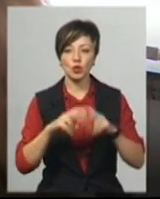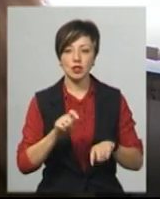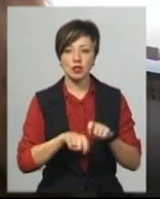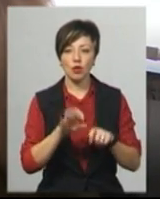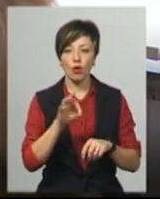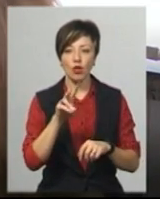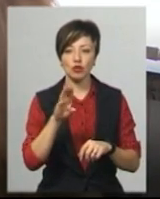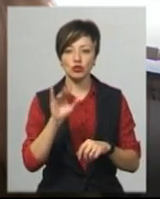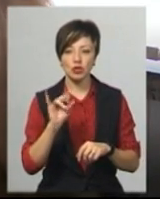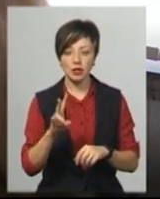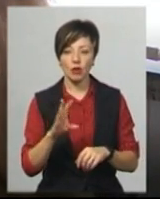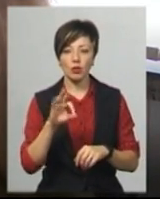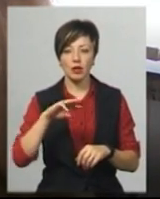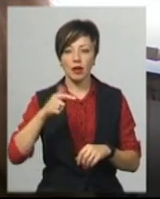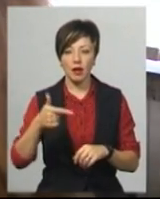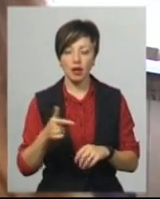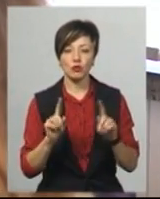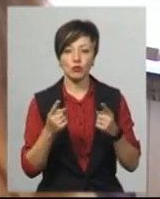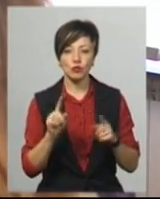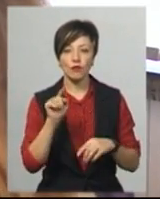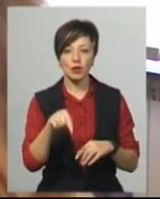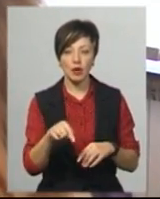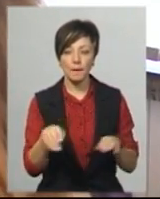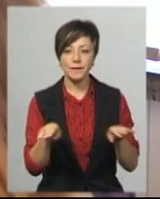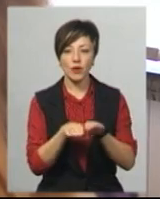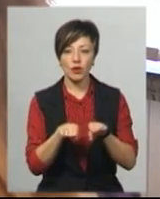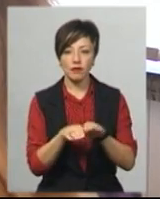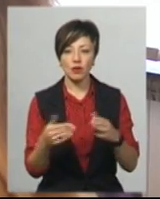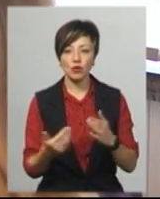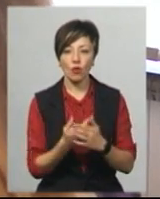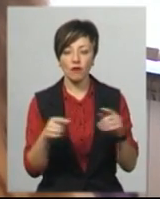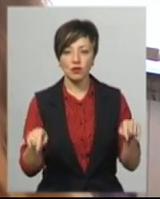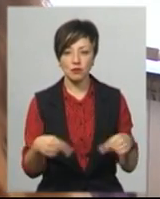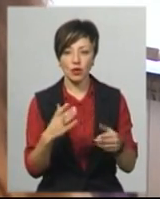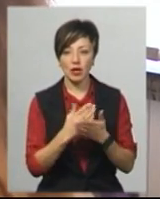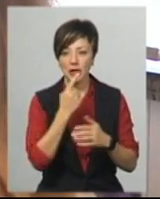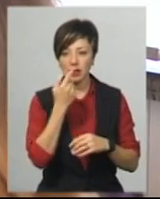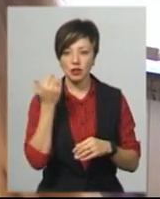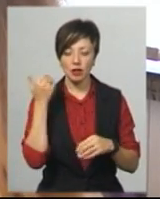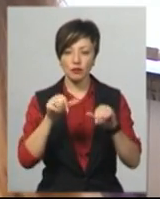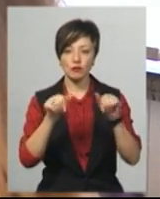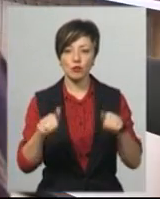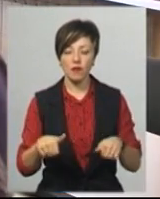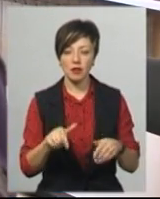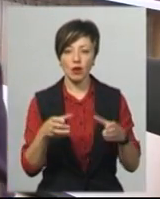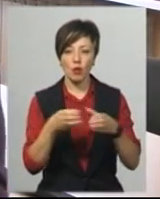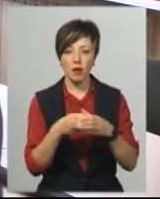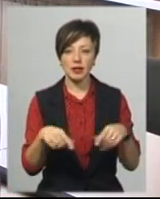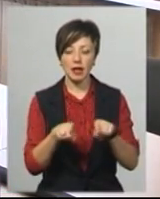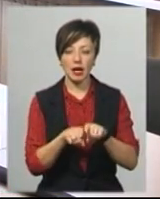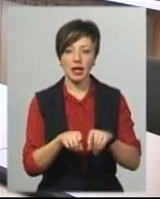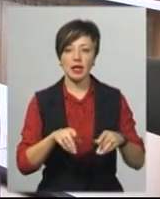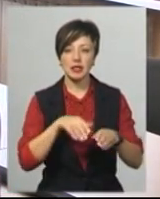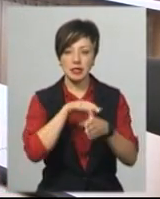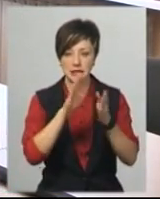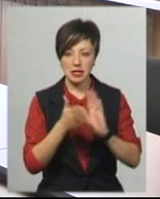ОТГ, тому що вона порівняно новостворена є, вона нещодавно сформувалась як громада. Це такий цілий